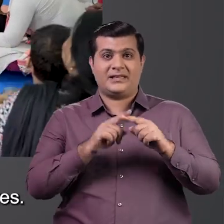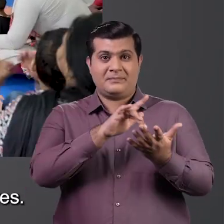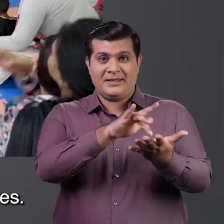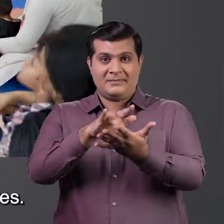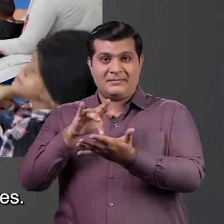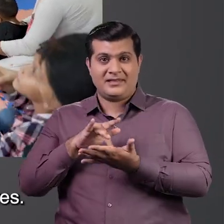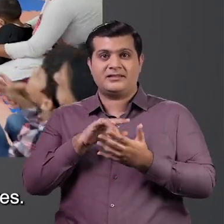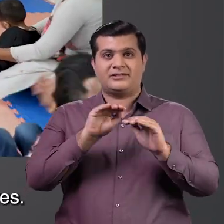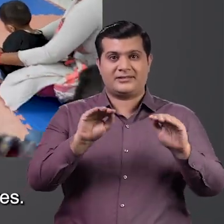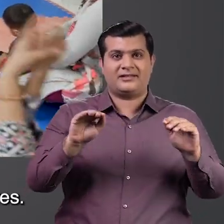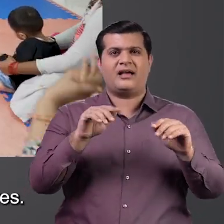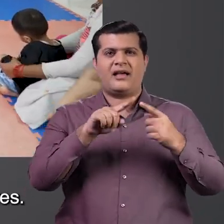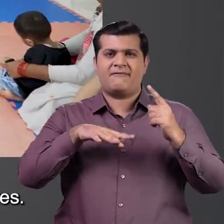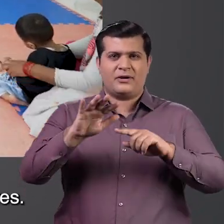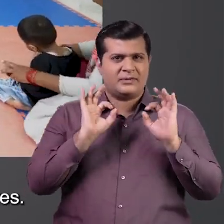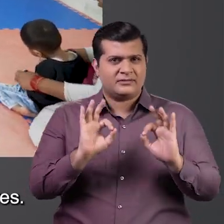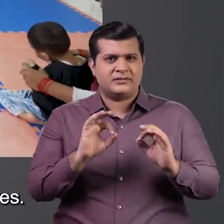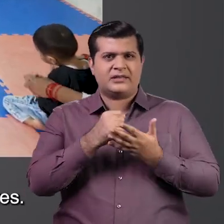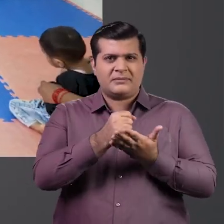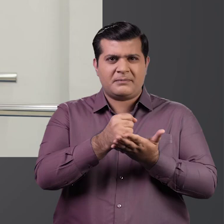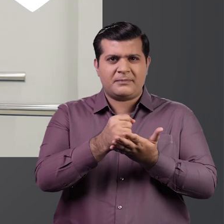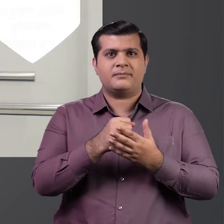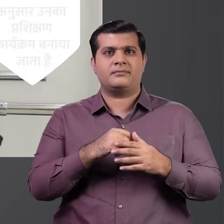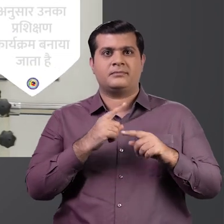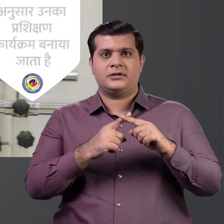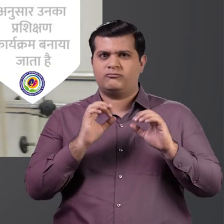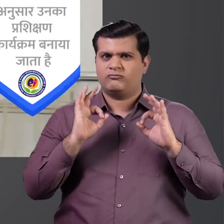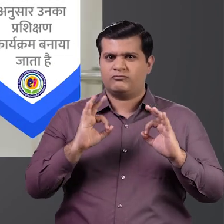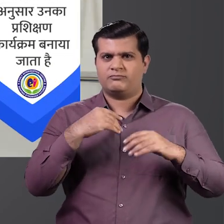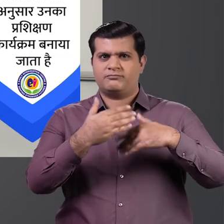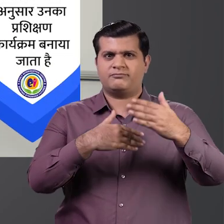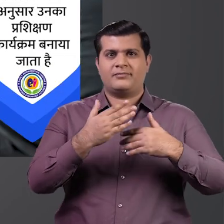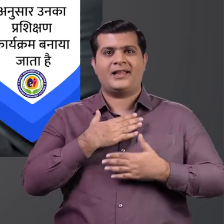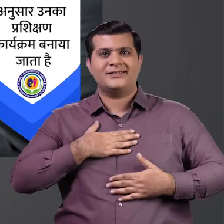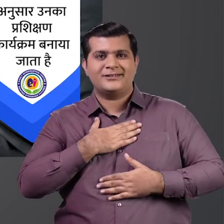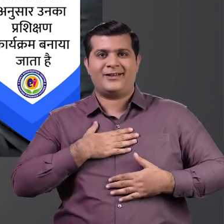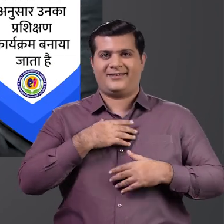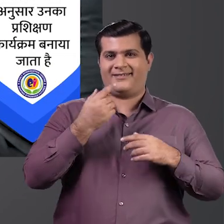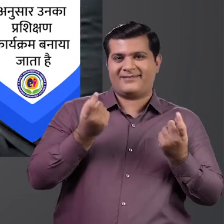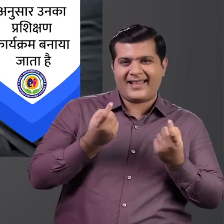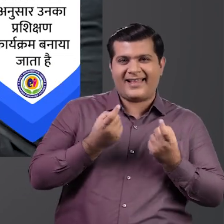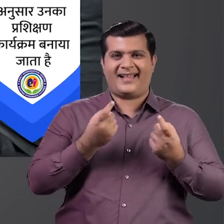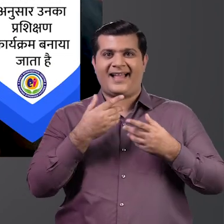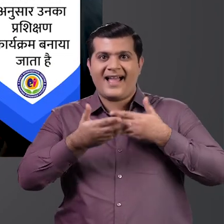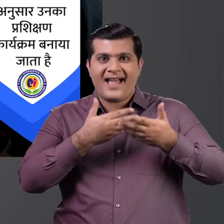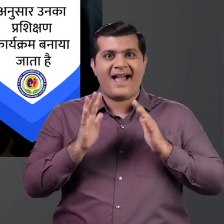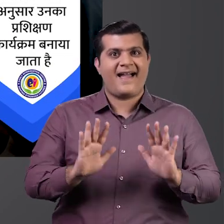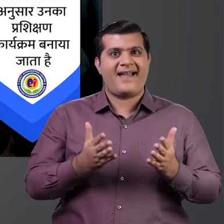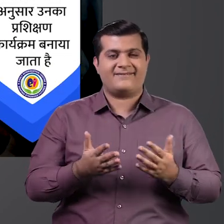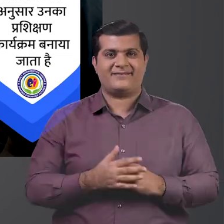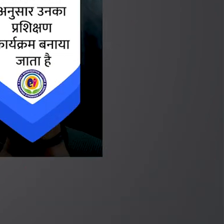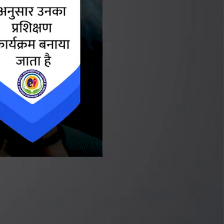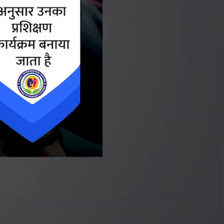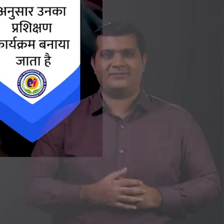इन किंद्रों में बच्चों को अनुकूल माहौल दिया जाता है धैर्य और निष्ठा के साथ बड़े रचनात्मक तरिके से बच्चों को